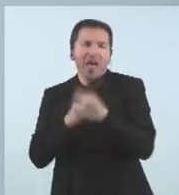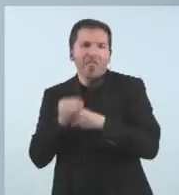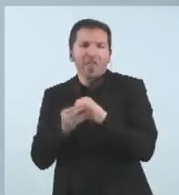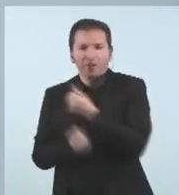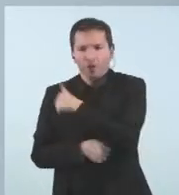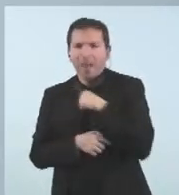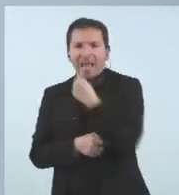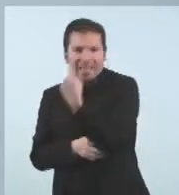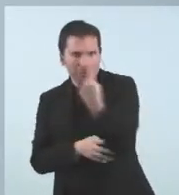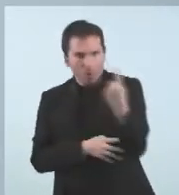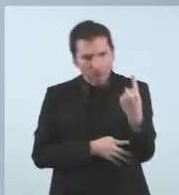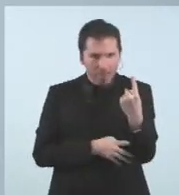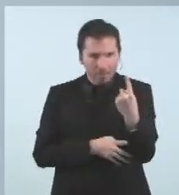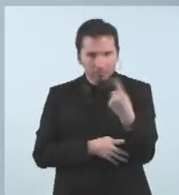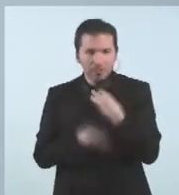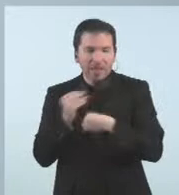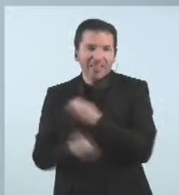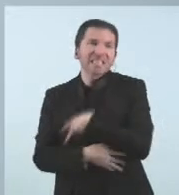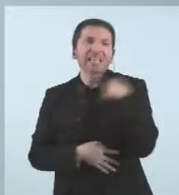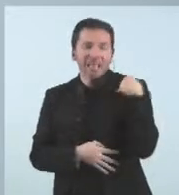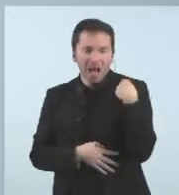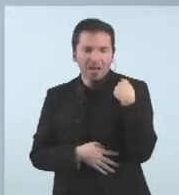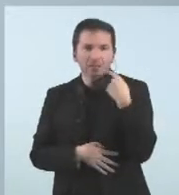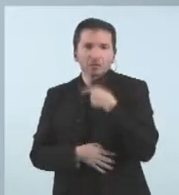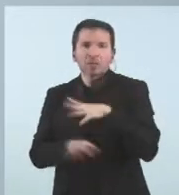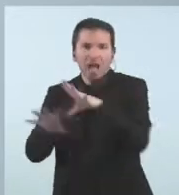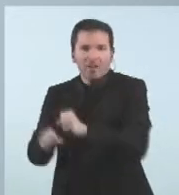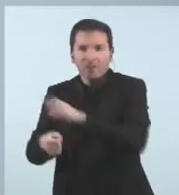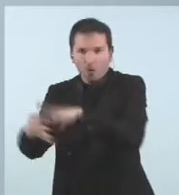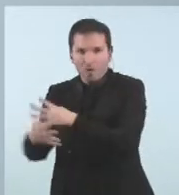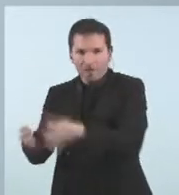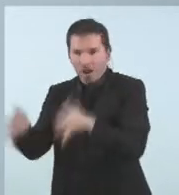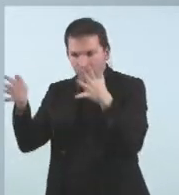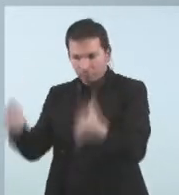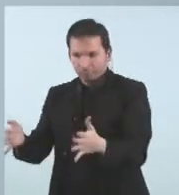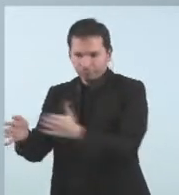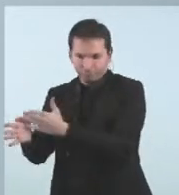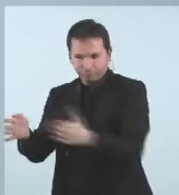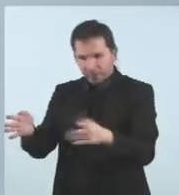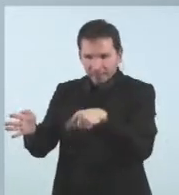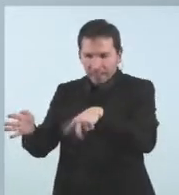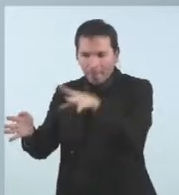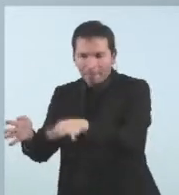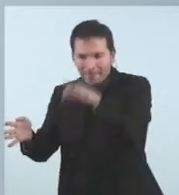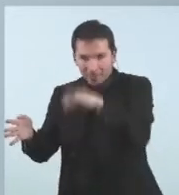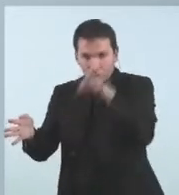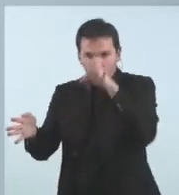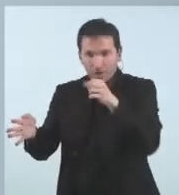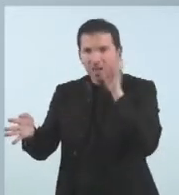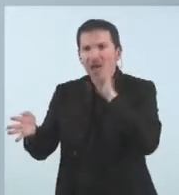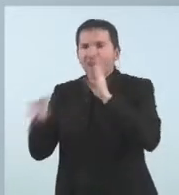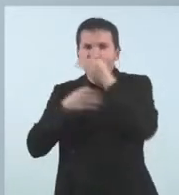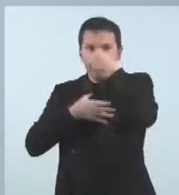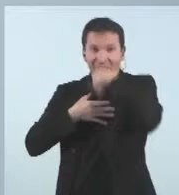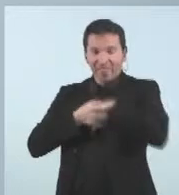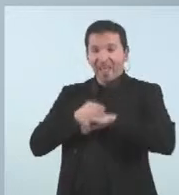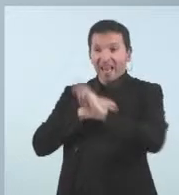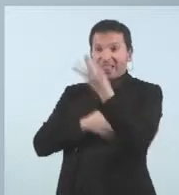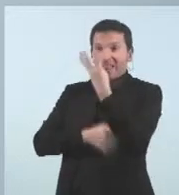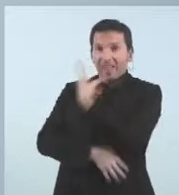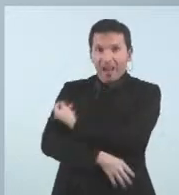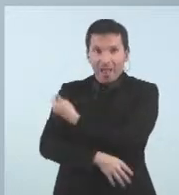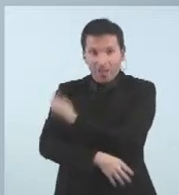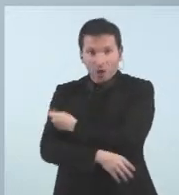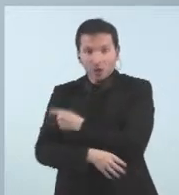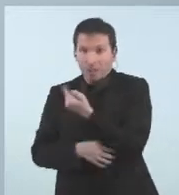per tant agafarem un tall i a partir d'aquell moment aquelles persones que s'han infectat la tercera dosis que a més seran poques perquè moltes hauran